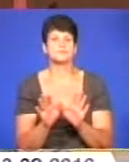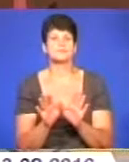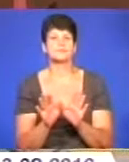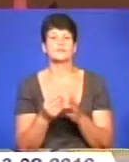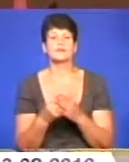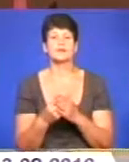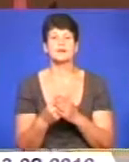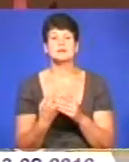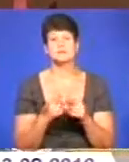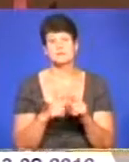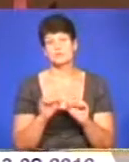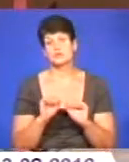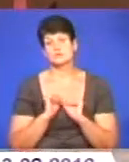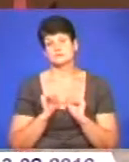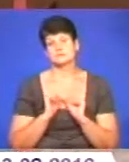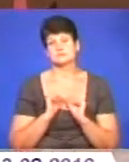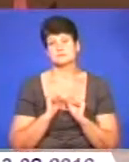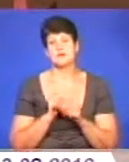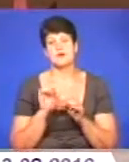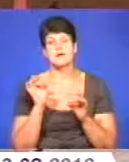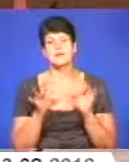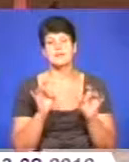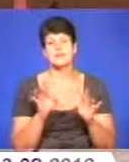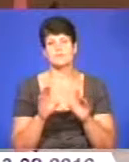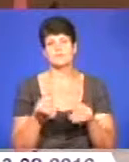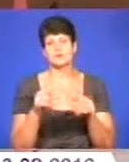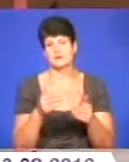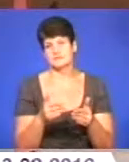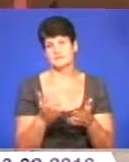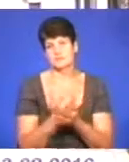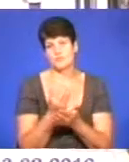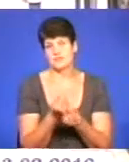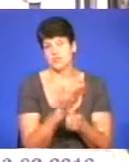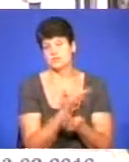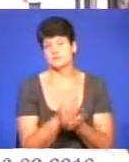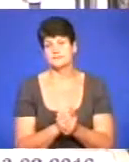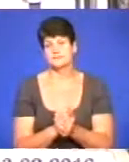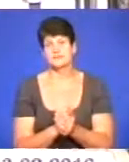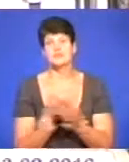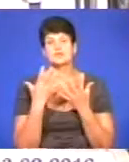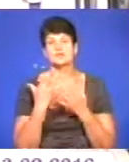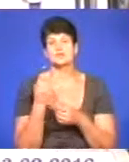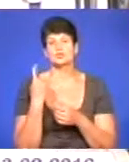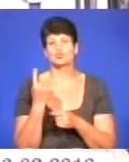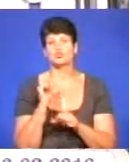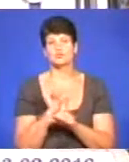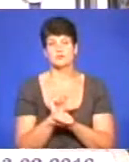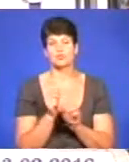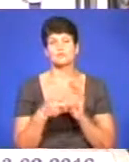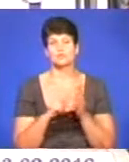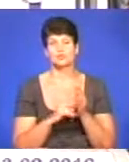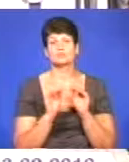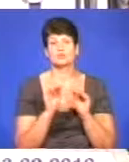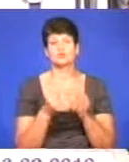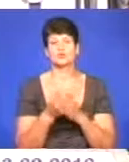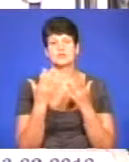Тут може бути стимул для рекламодавців, тому що вони мають можливості там розміщати рекламу, на цьому заробляти кошти. Ще одну таку зупинку планують встановити до